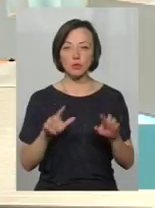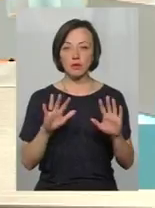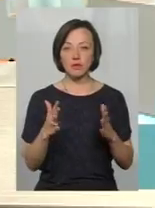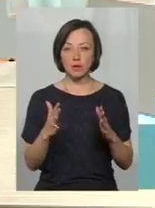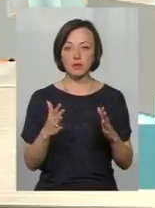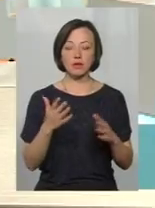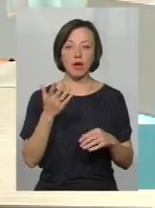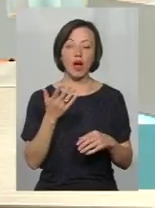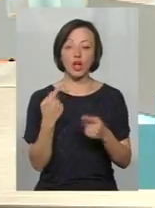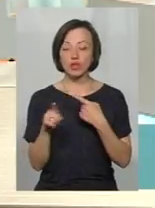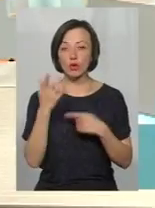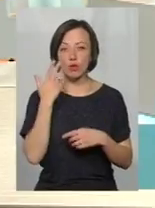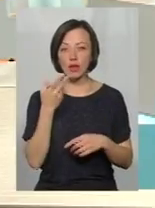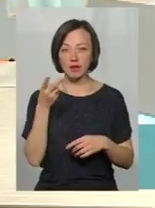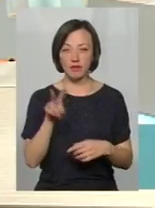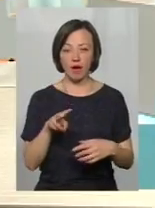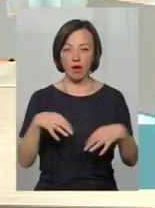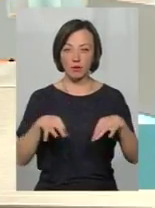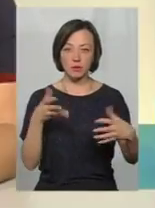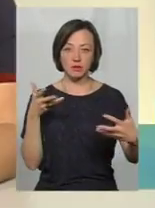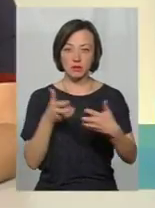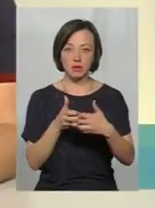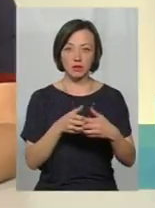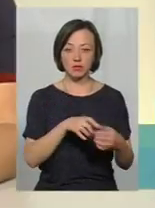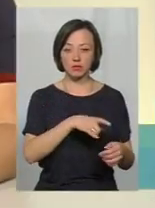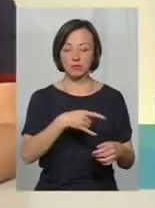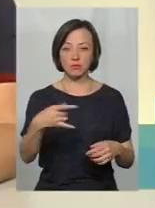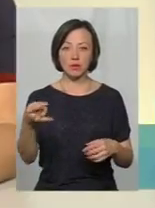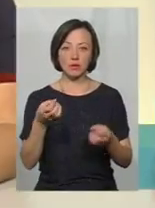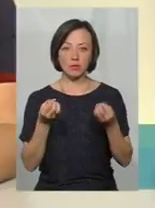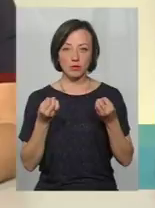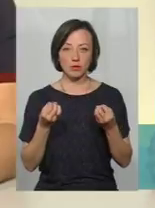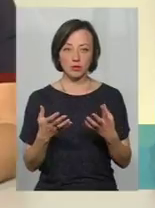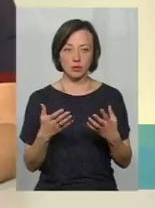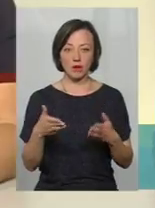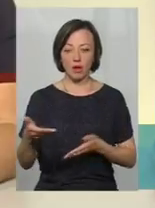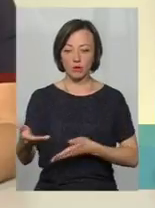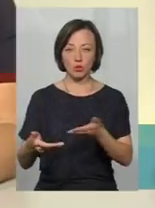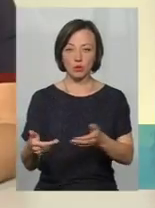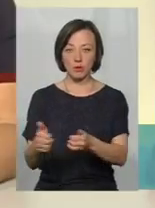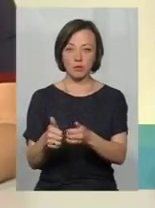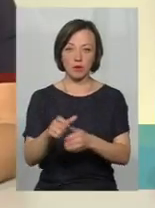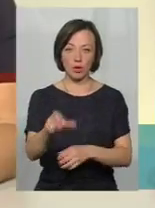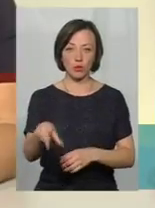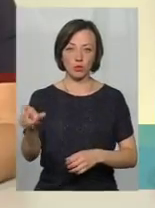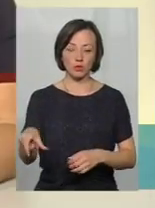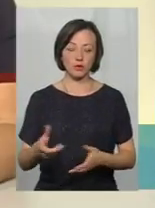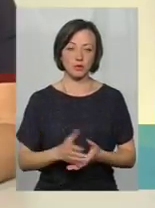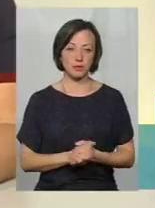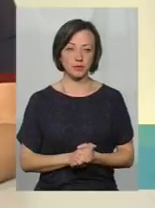випадках це коли 2 автомобіля зіткнулися і вже по інерції руху одного автомобіля просто відкинули на тротуар, де були люди і от